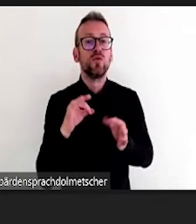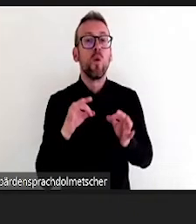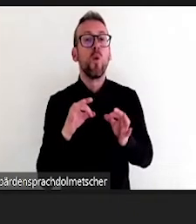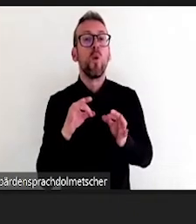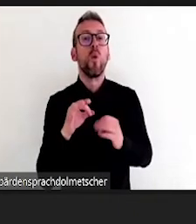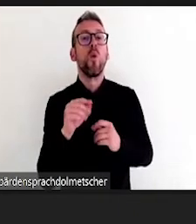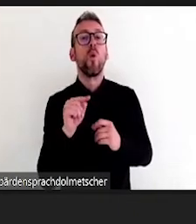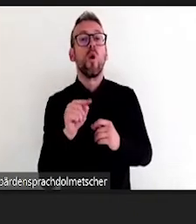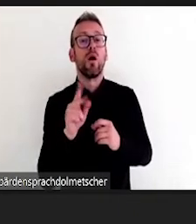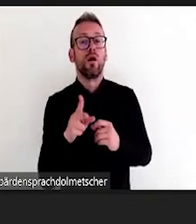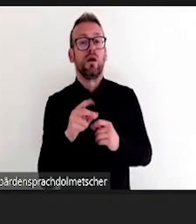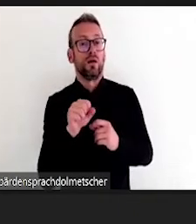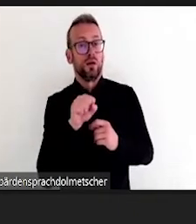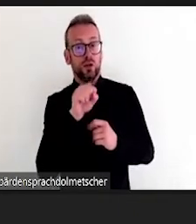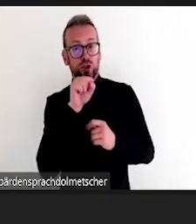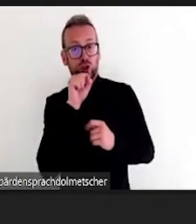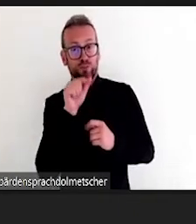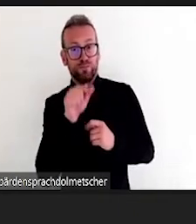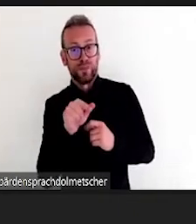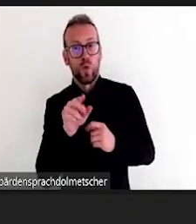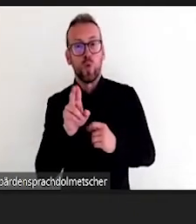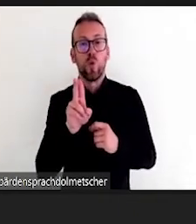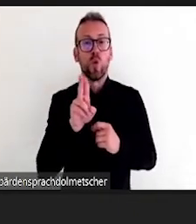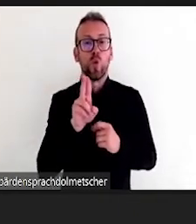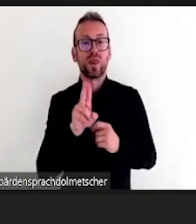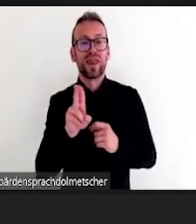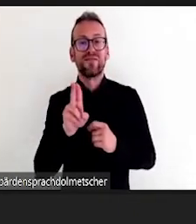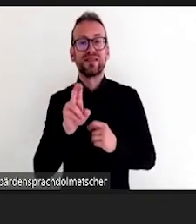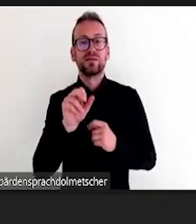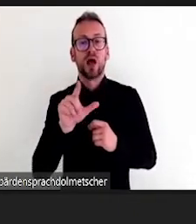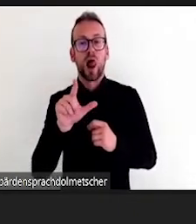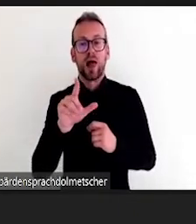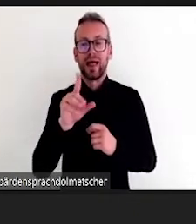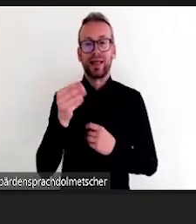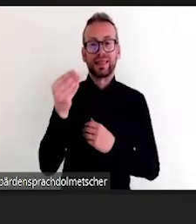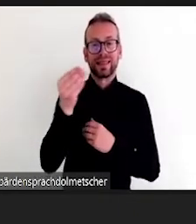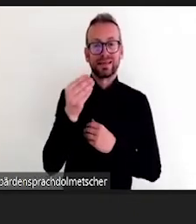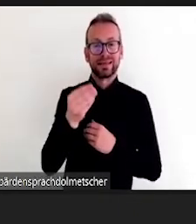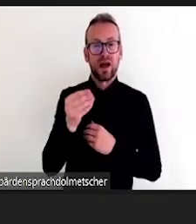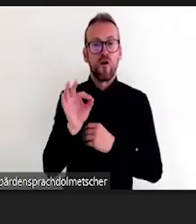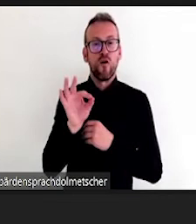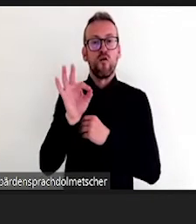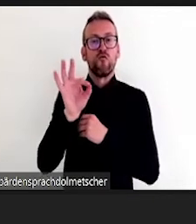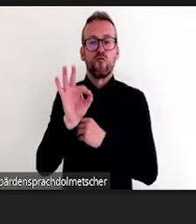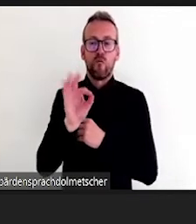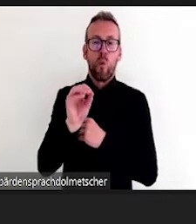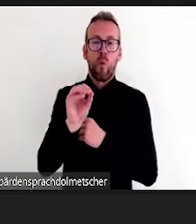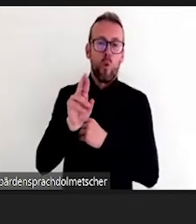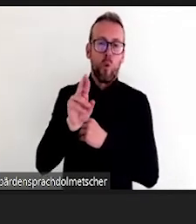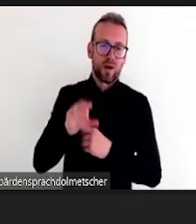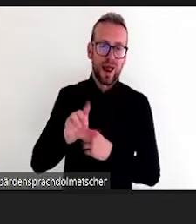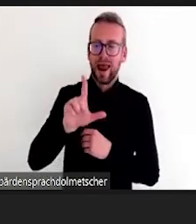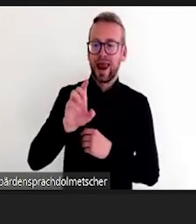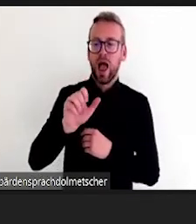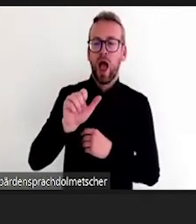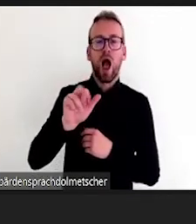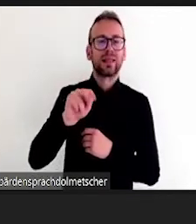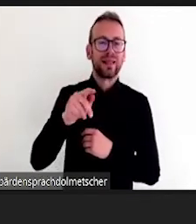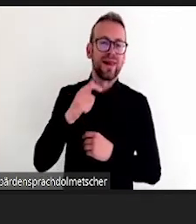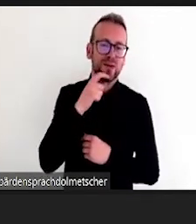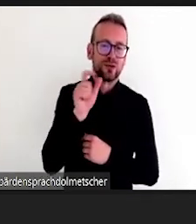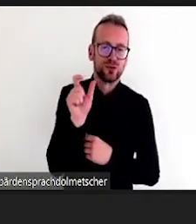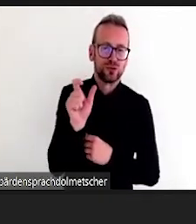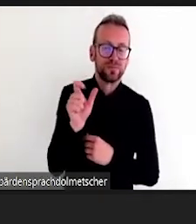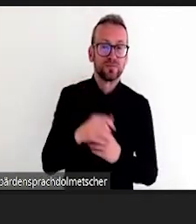engagieren. Das taucht da genauso auf. Dann gibt es so etwas, was Stufenmodell des Online-Lehrens und